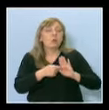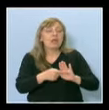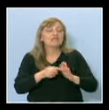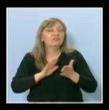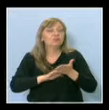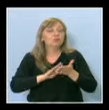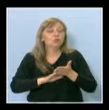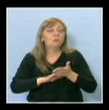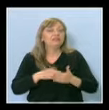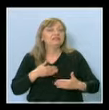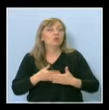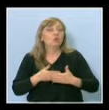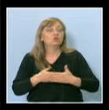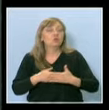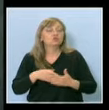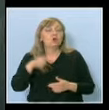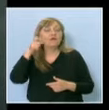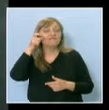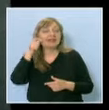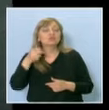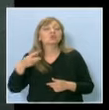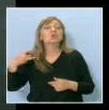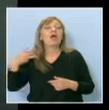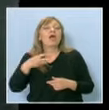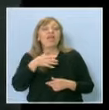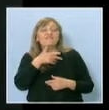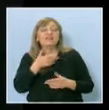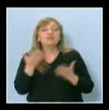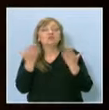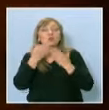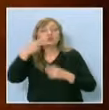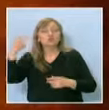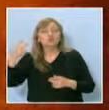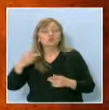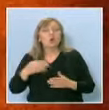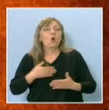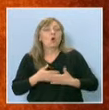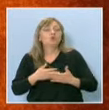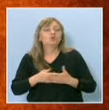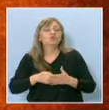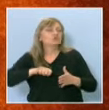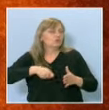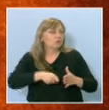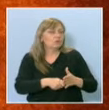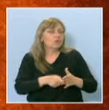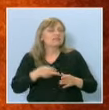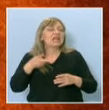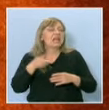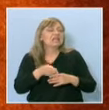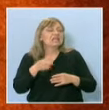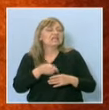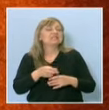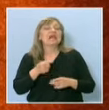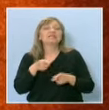относно Варненското еврейско училище, относно репресиите и санкциите, които е имало в този период